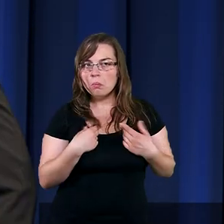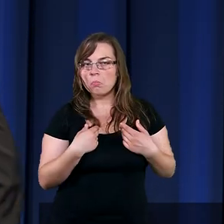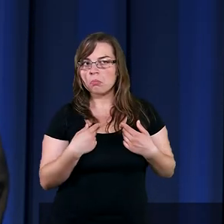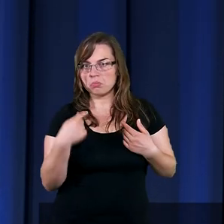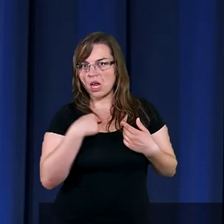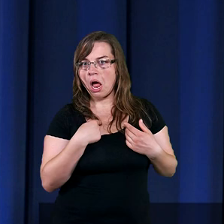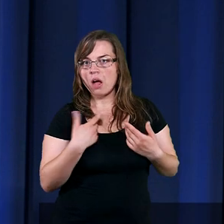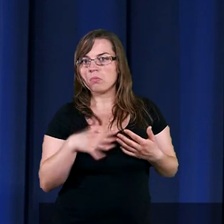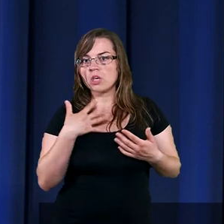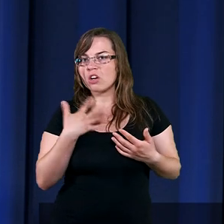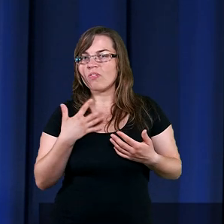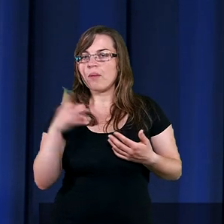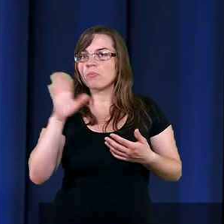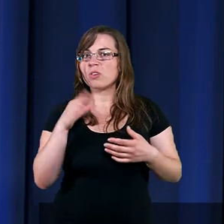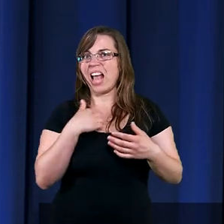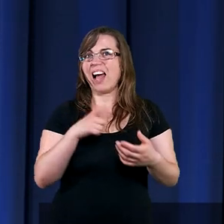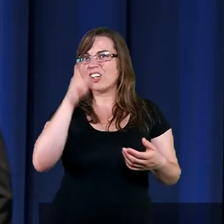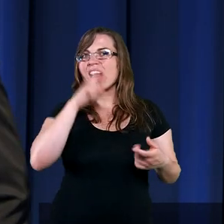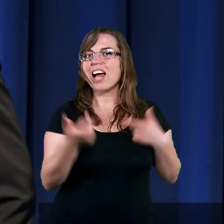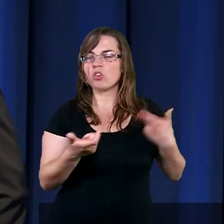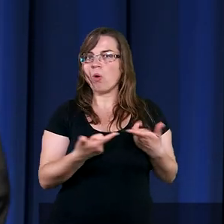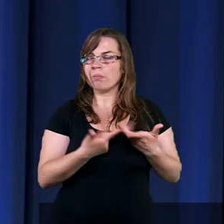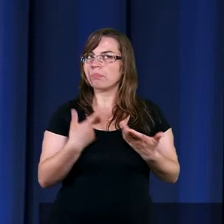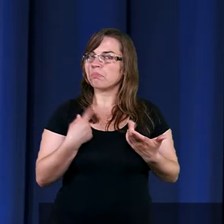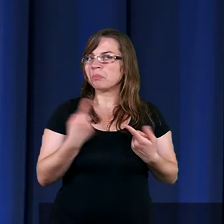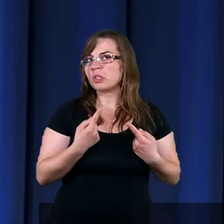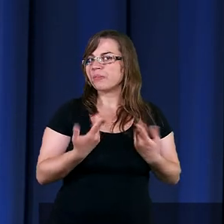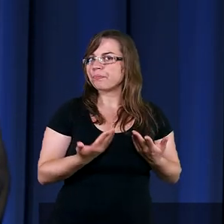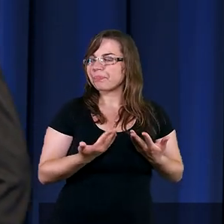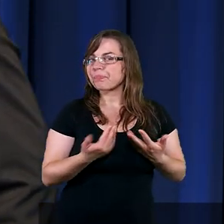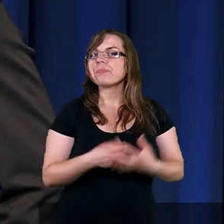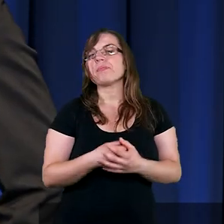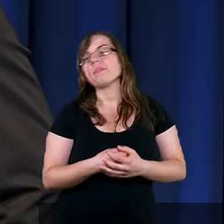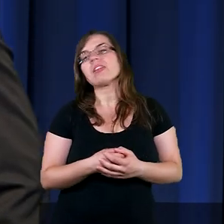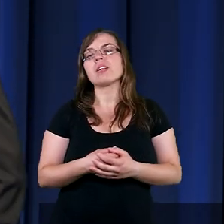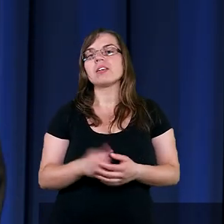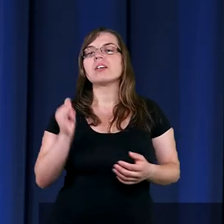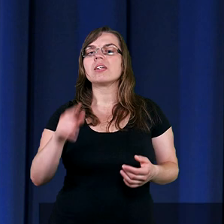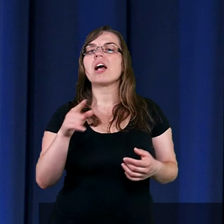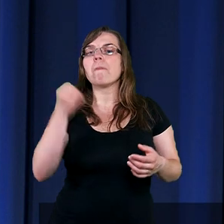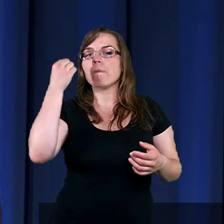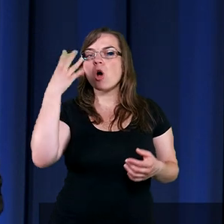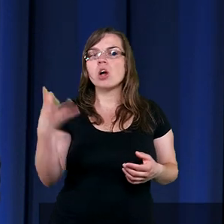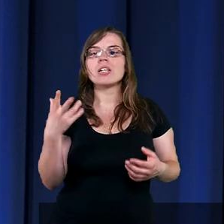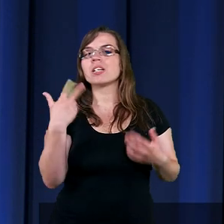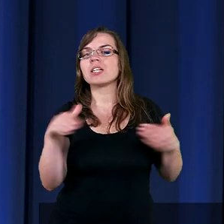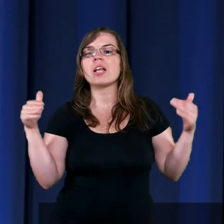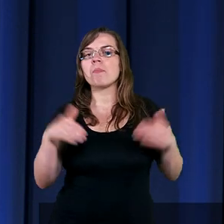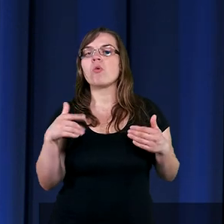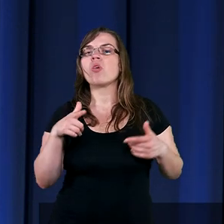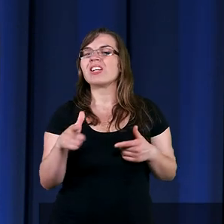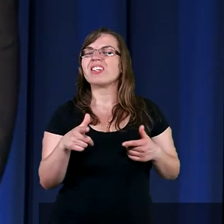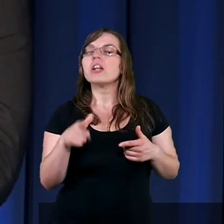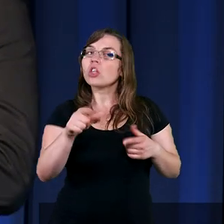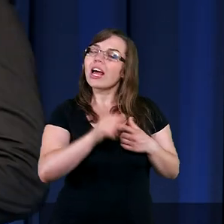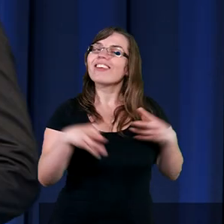Ale pogrzebałem Bożych plan. Bożych planów się nie da pogrzebać. A Mojżesz nie mógł pogrzebać. To